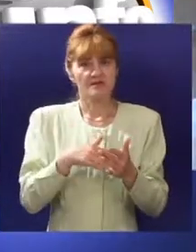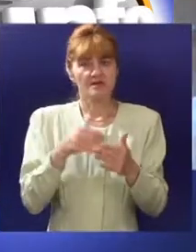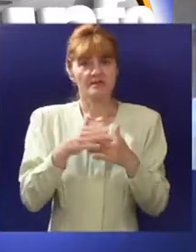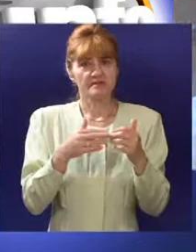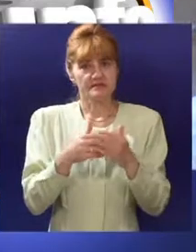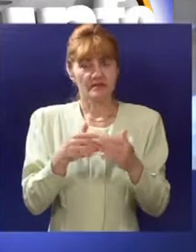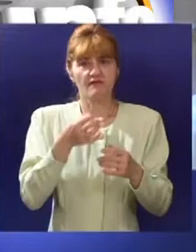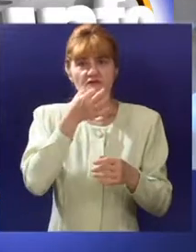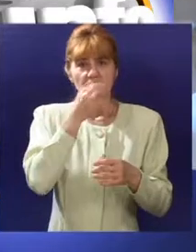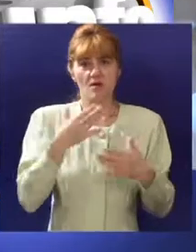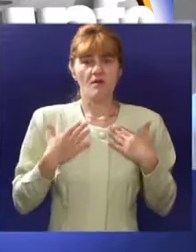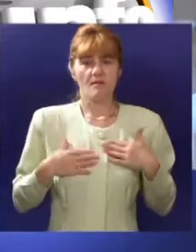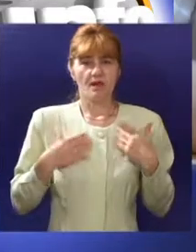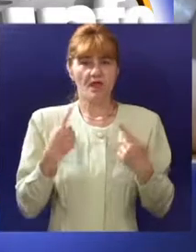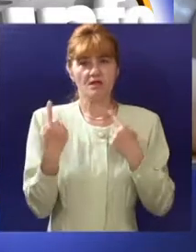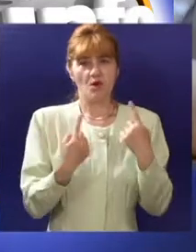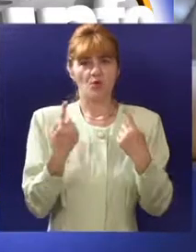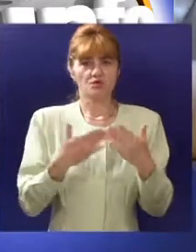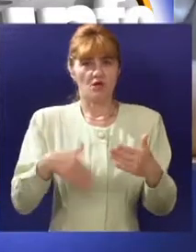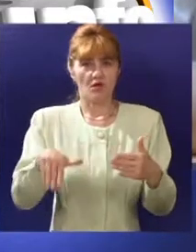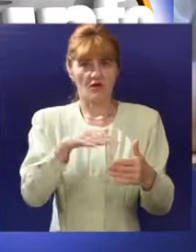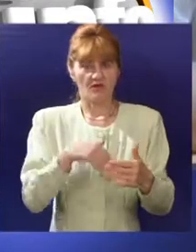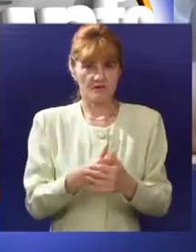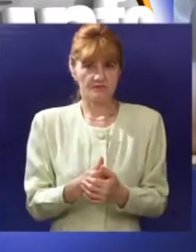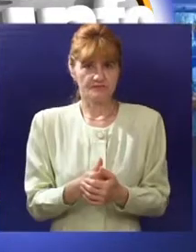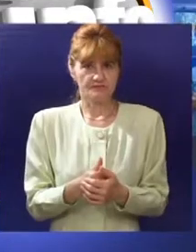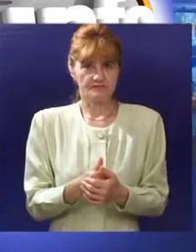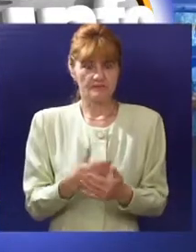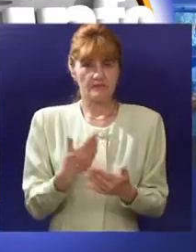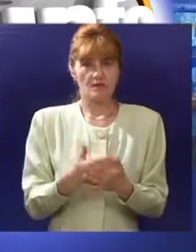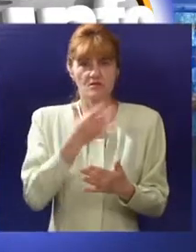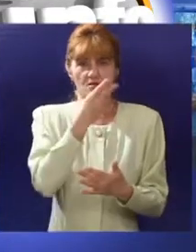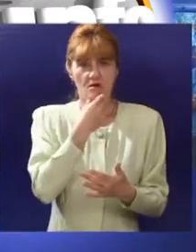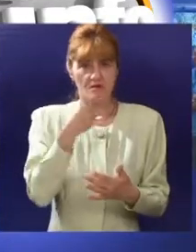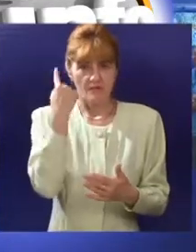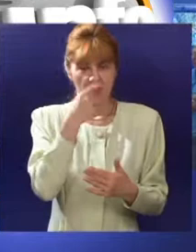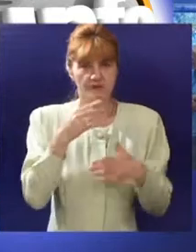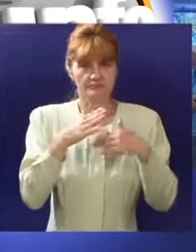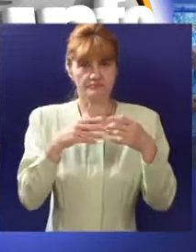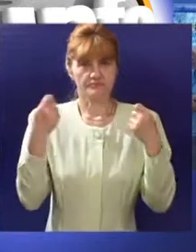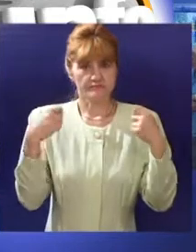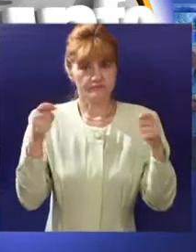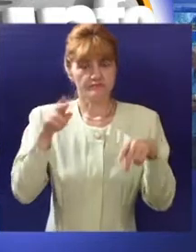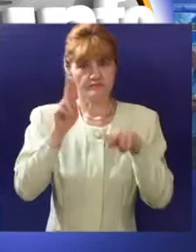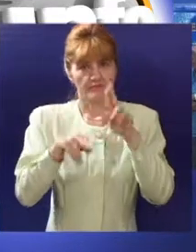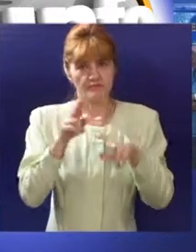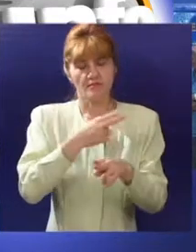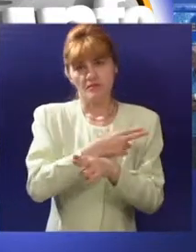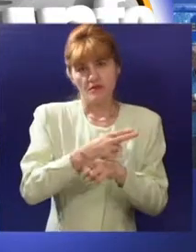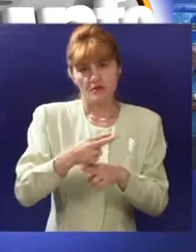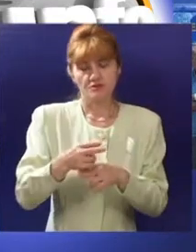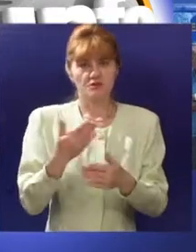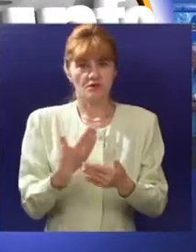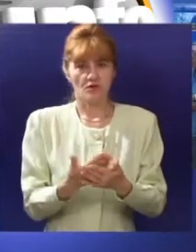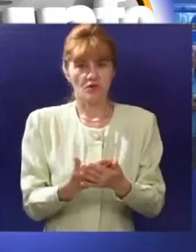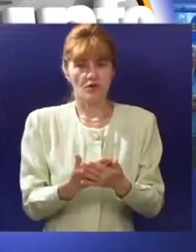zaposleni imaju što bolje i prijatnije uslove. Ukupno podizanje estetskog pristupa i u arhitekturi i u eksterijeru i u